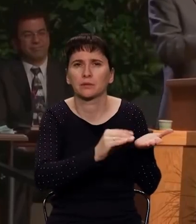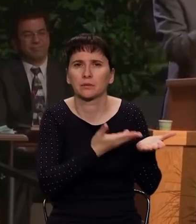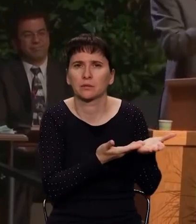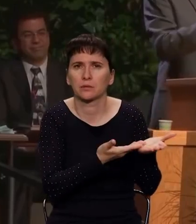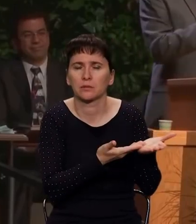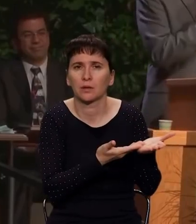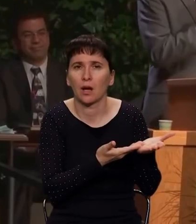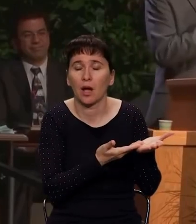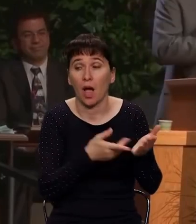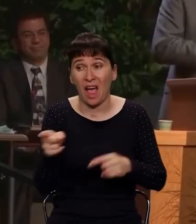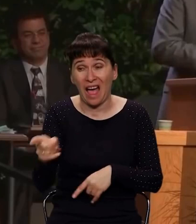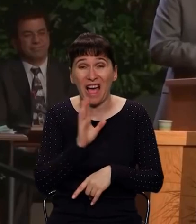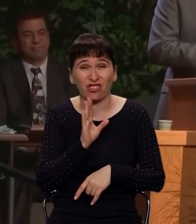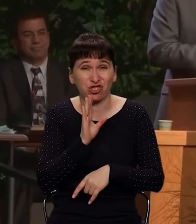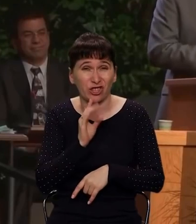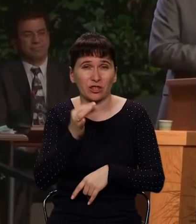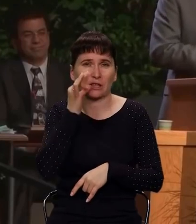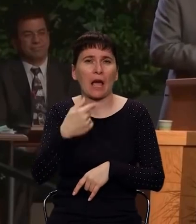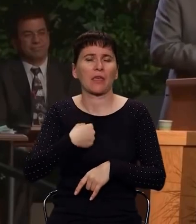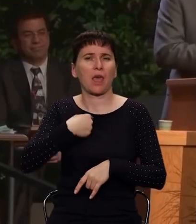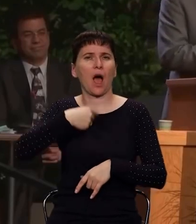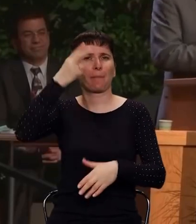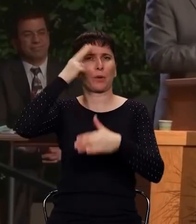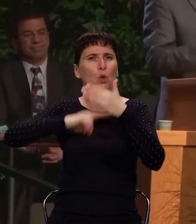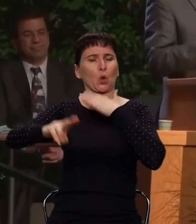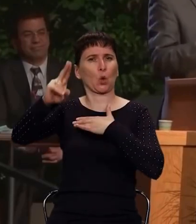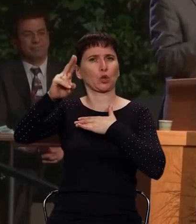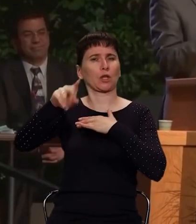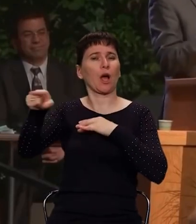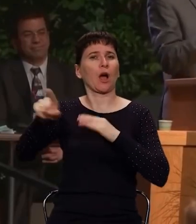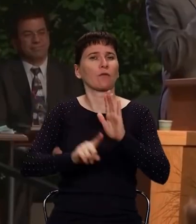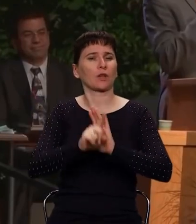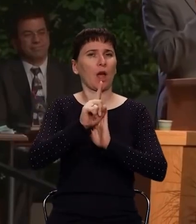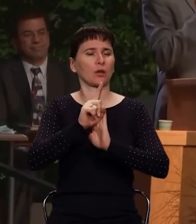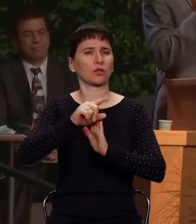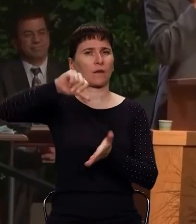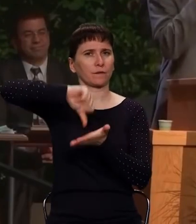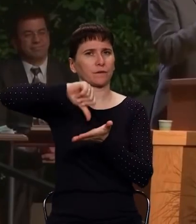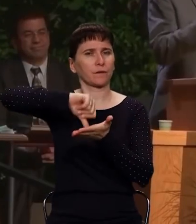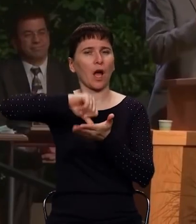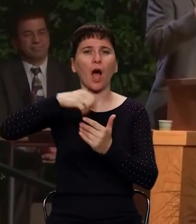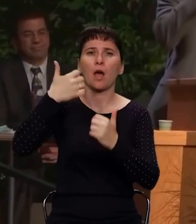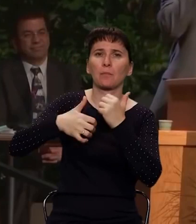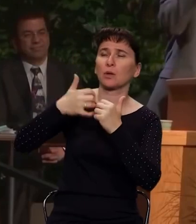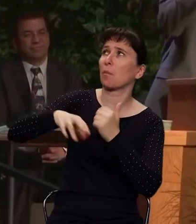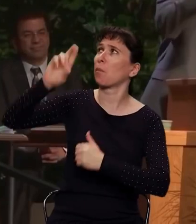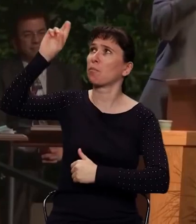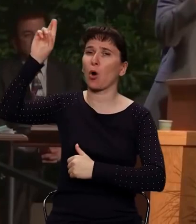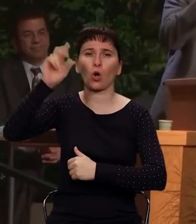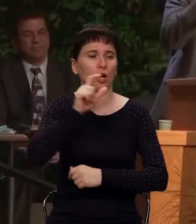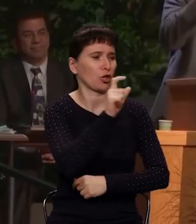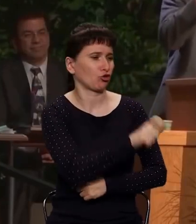Она назвала себя пророчицей. Она начала выступать посредником между